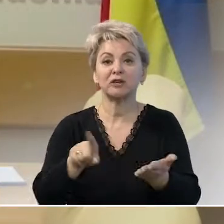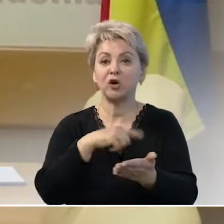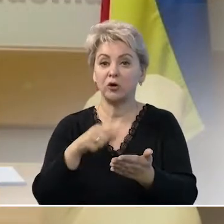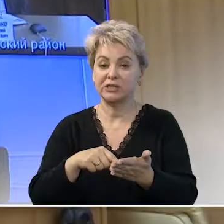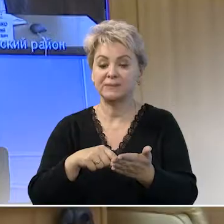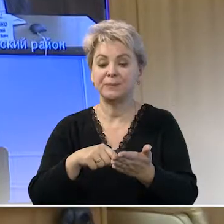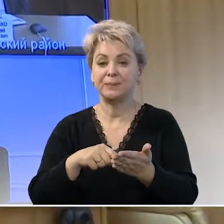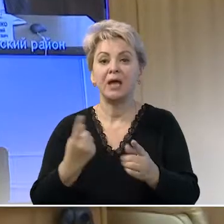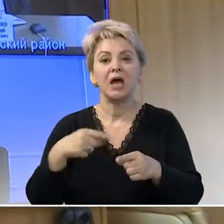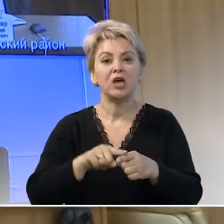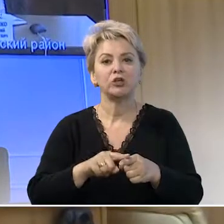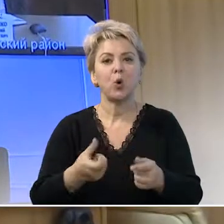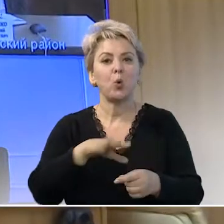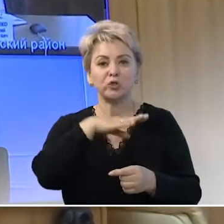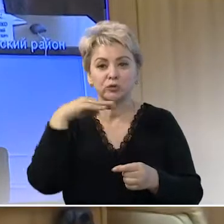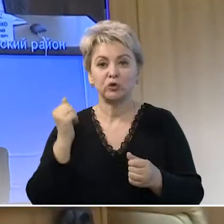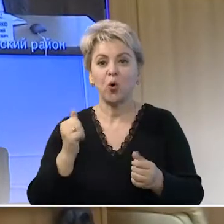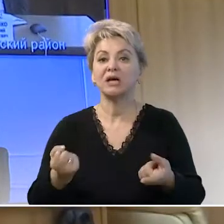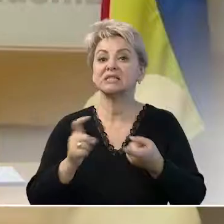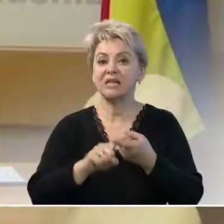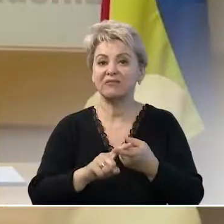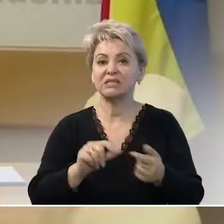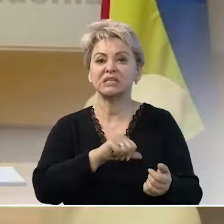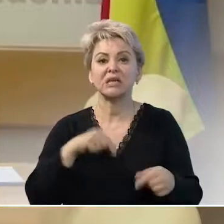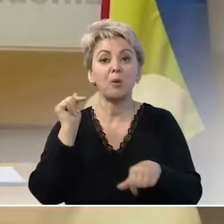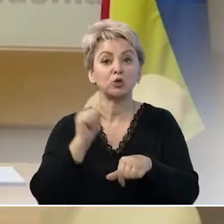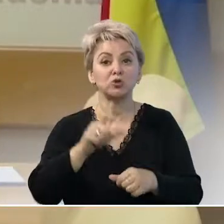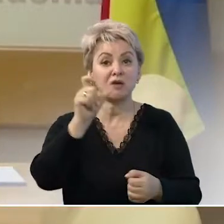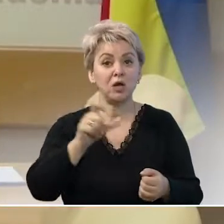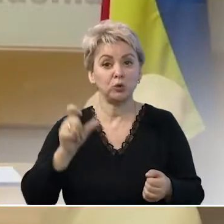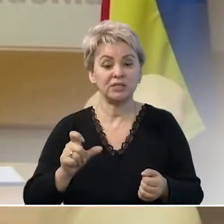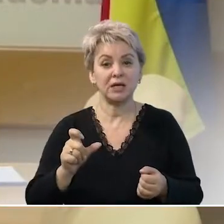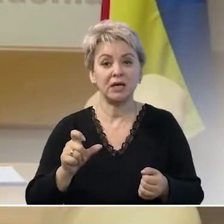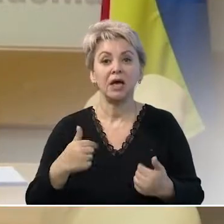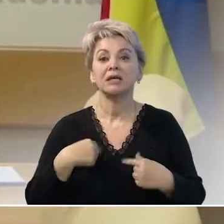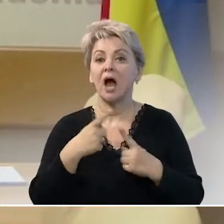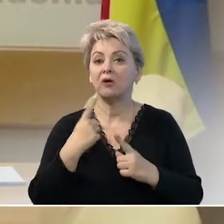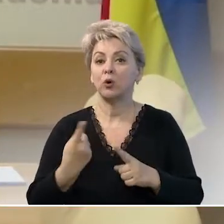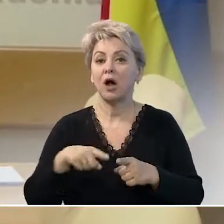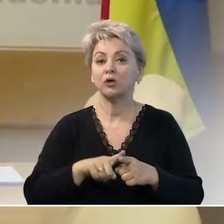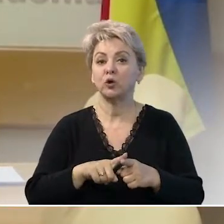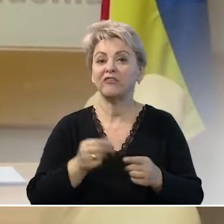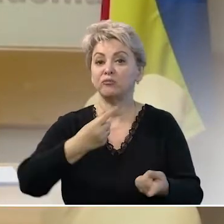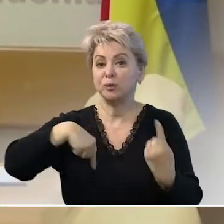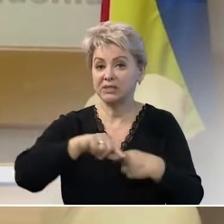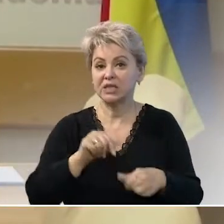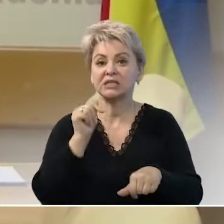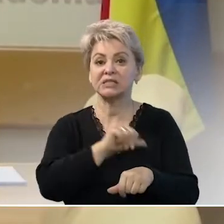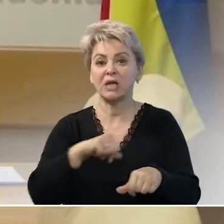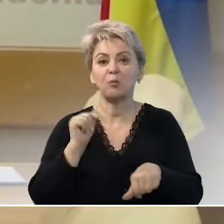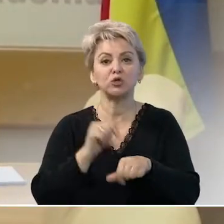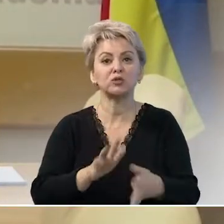муниципальном образовании. От этого очень многое зависит. Самочувствие людей, которые в бизнесе, самочувствие